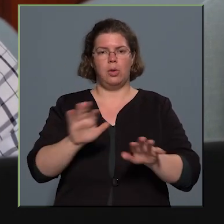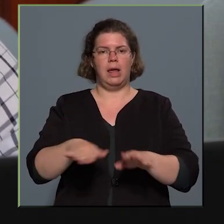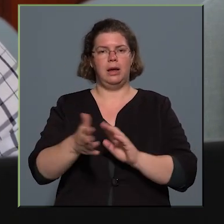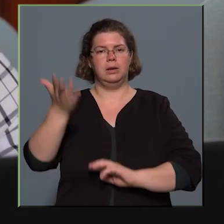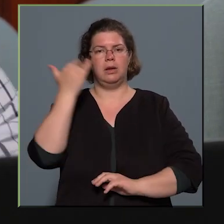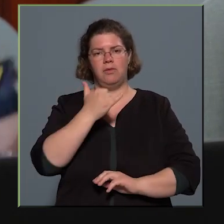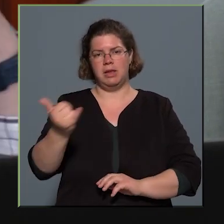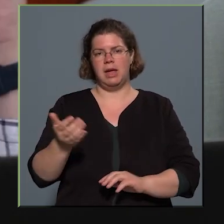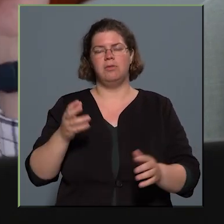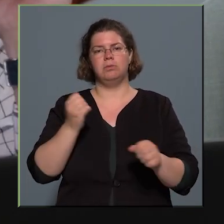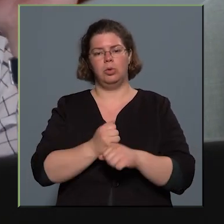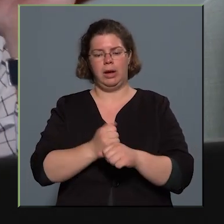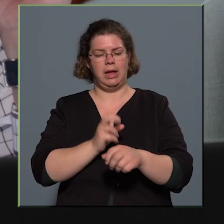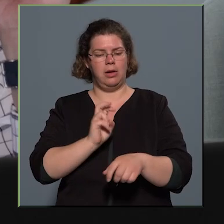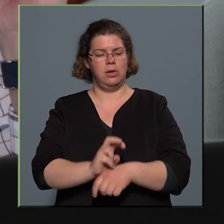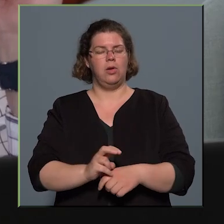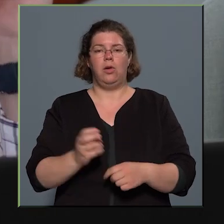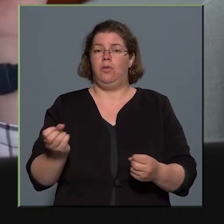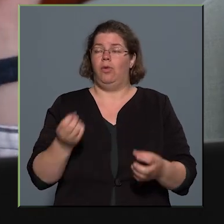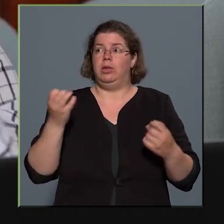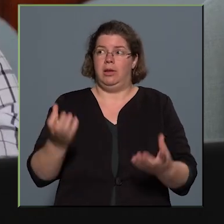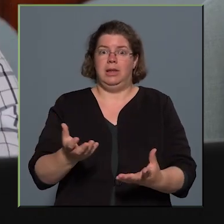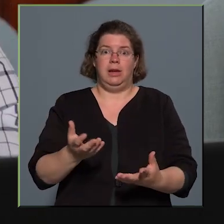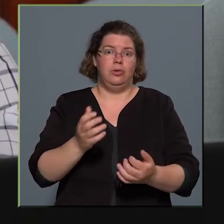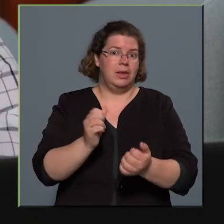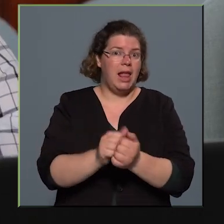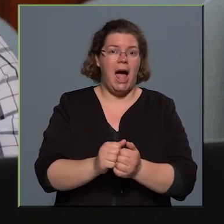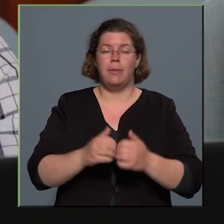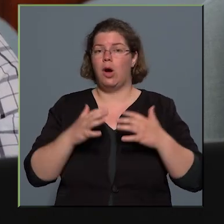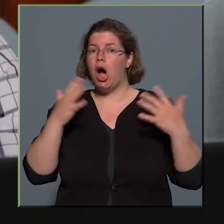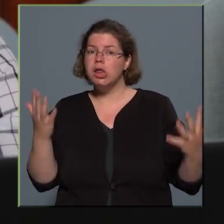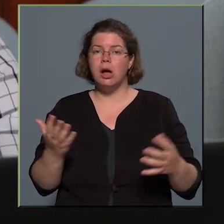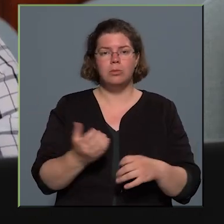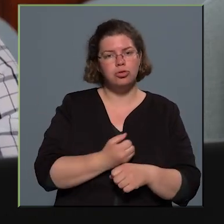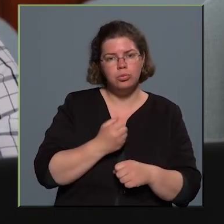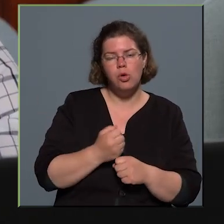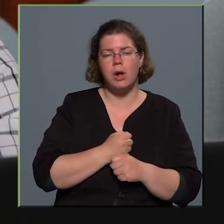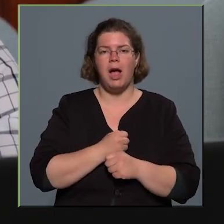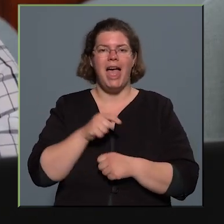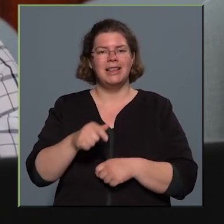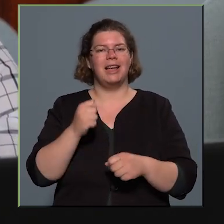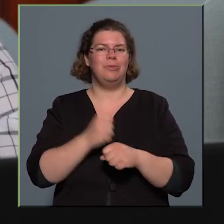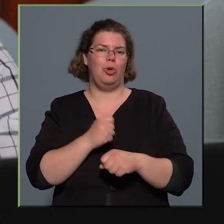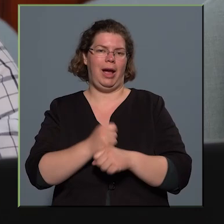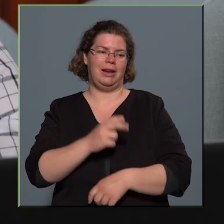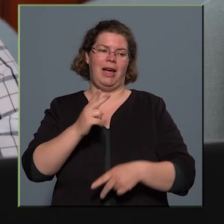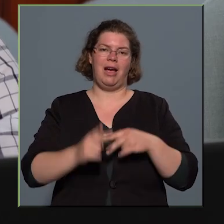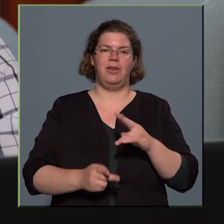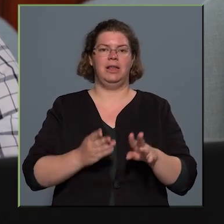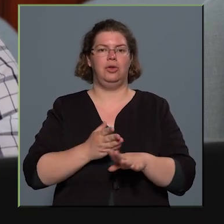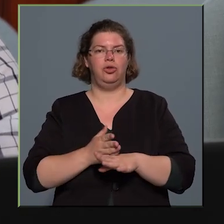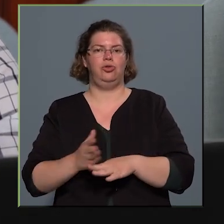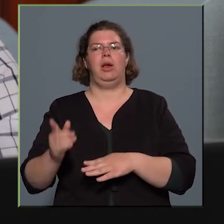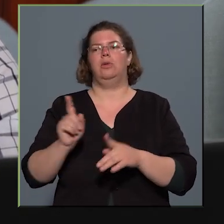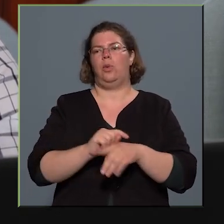év munkájához. Fantasztikus számok, hatalmas munka. Ennek a munkának az elvégzése során én